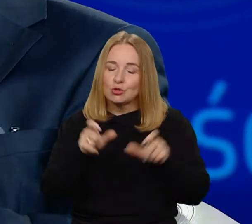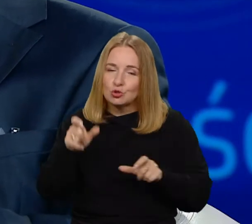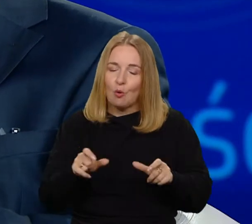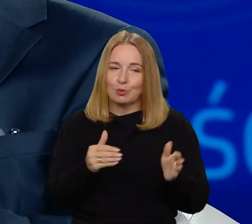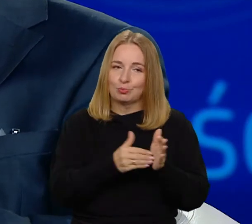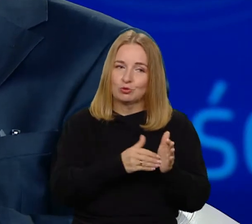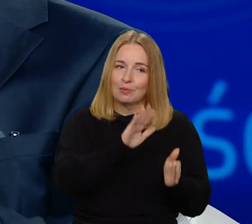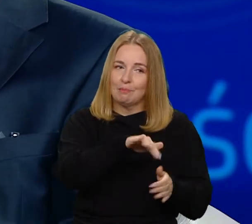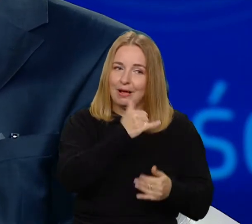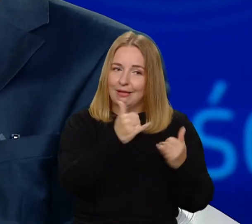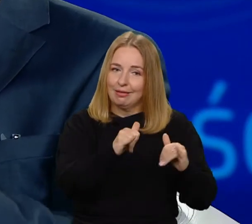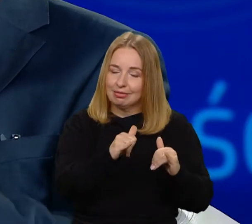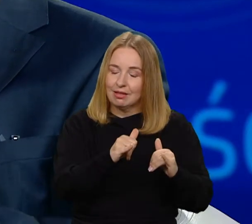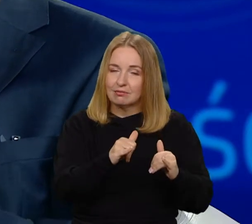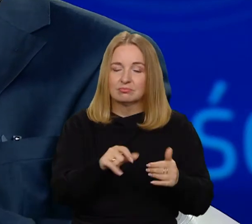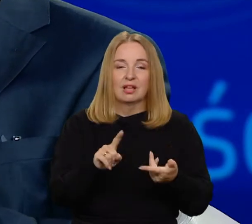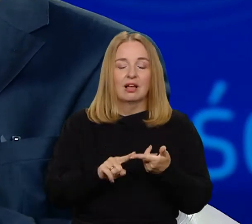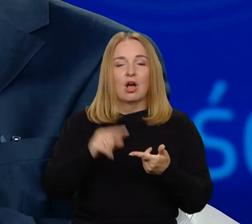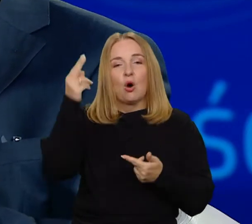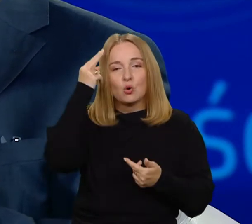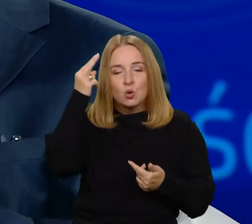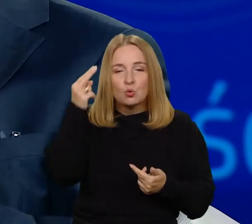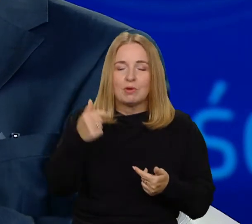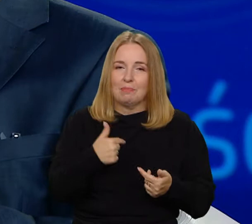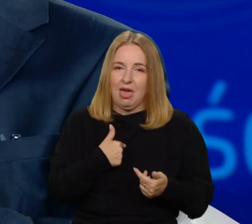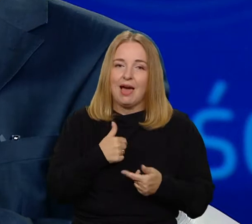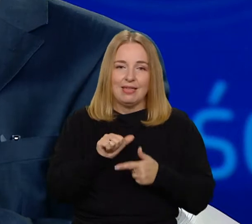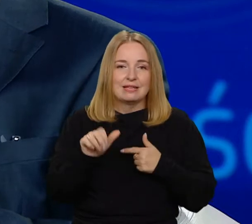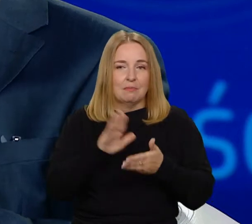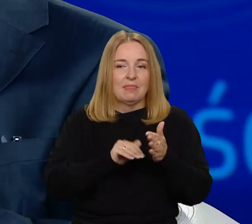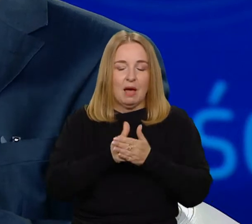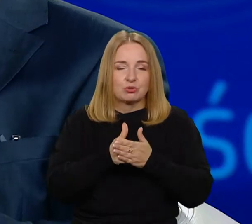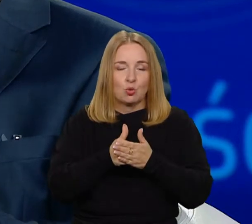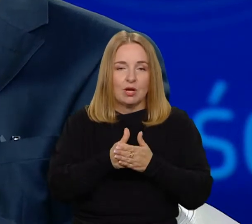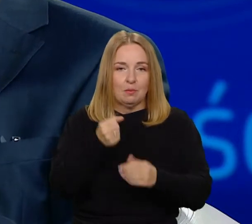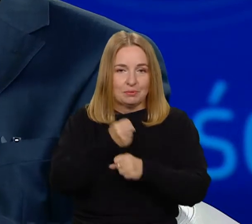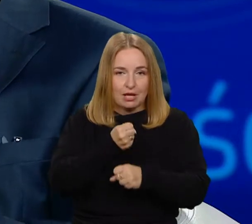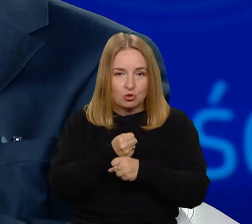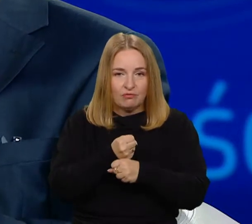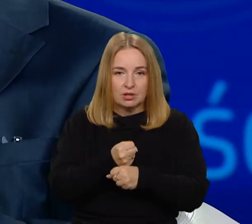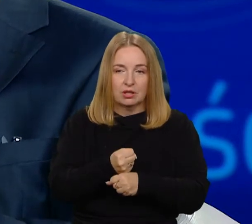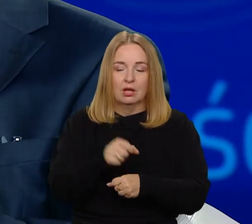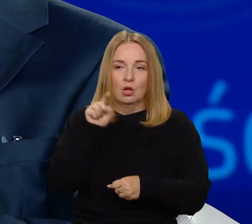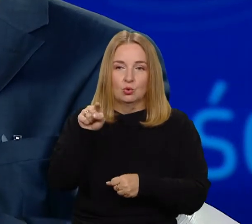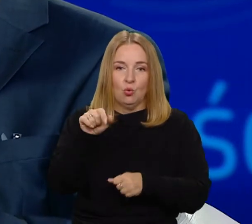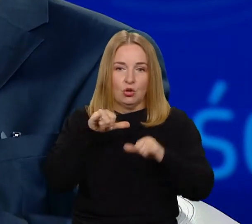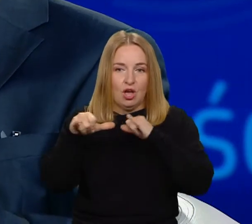zrozumienie tego, że musimy się podporządkować, jeżeli jesteśmy w jakiejś hierarchii społecznej, hierarchii zawodowej.